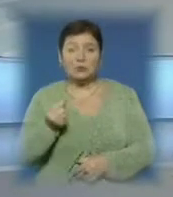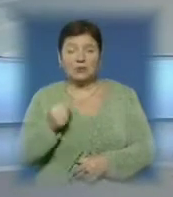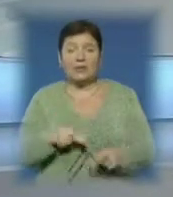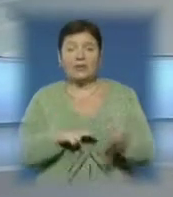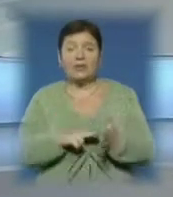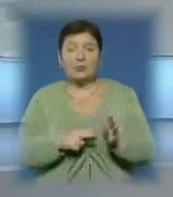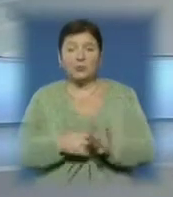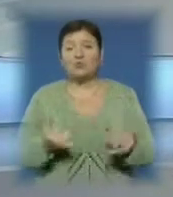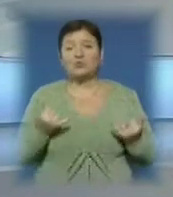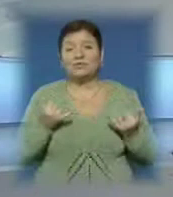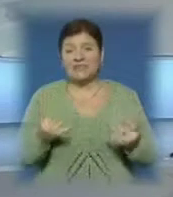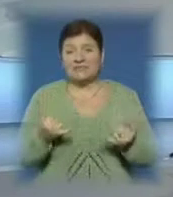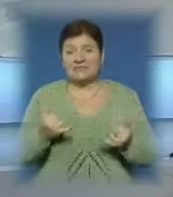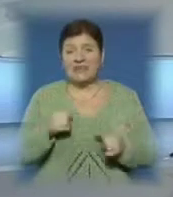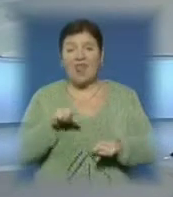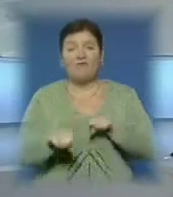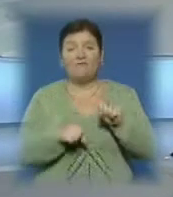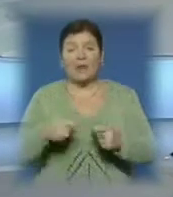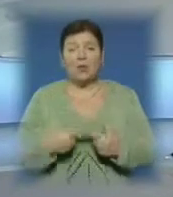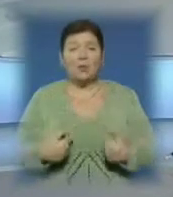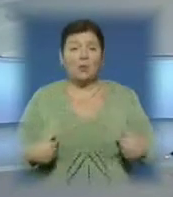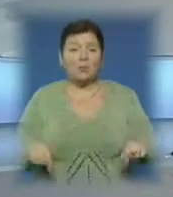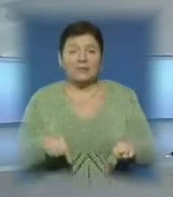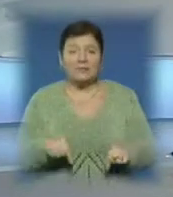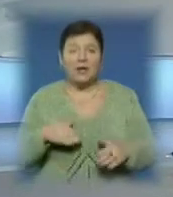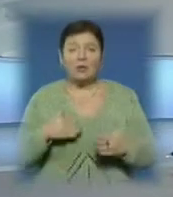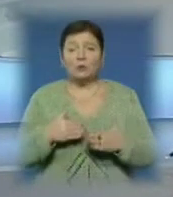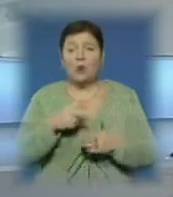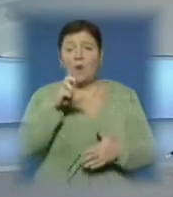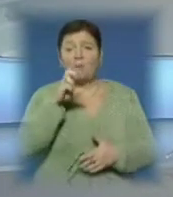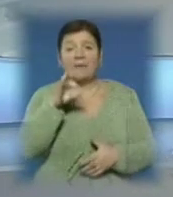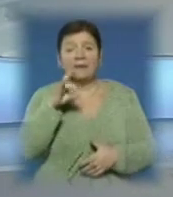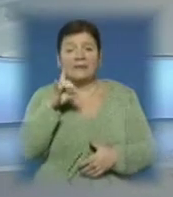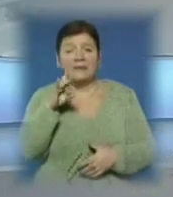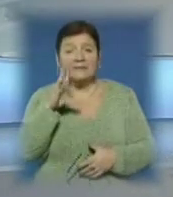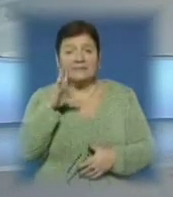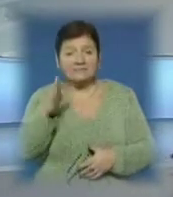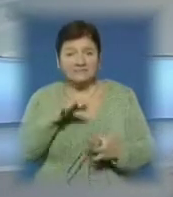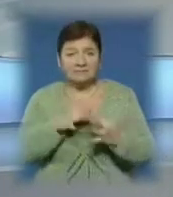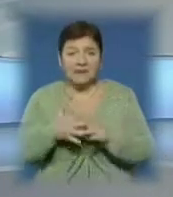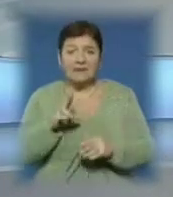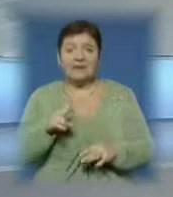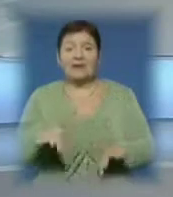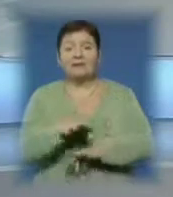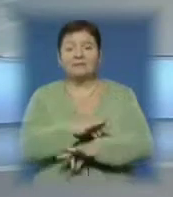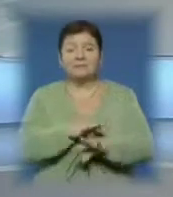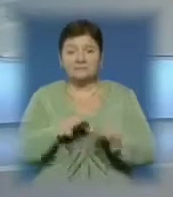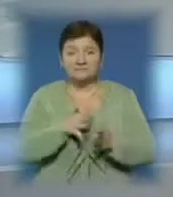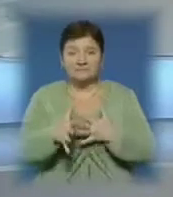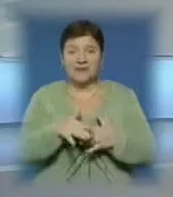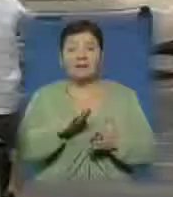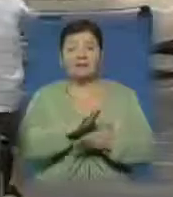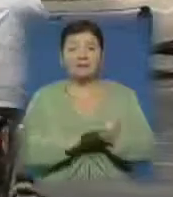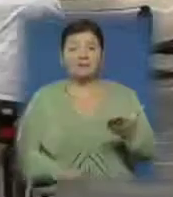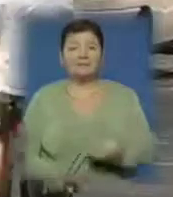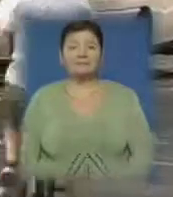побудувати сучасний велокомплекс та встановити розмітку до Баранинців. Про те, як реалізується проєкт, розкаже Мирослава Шимон.